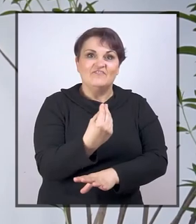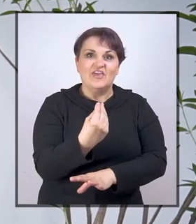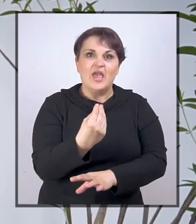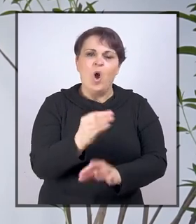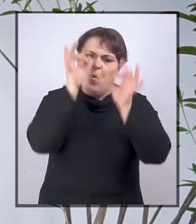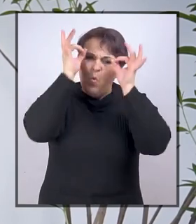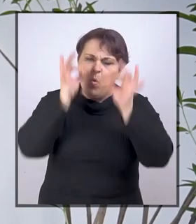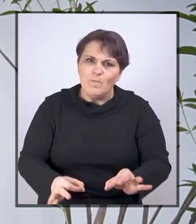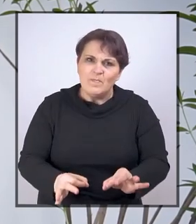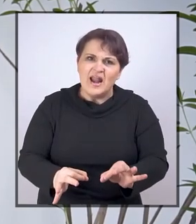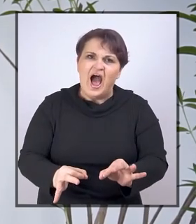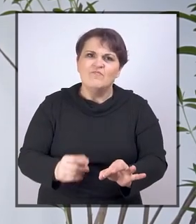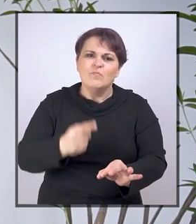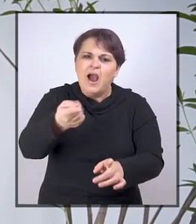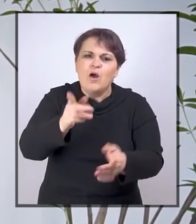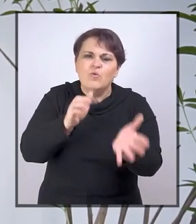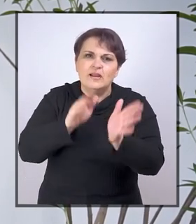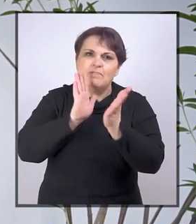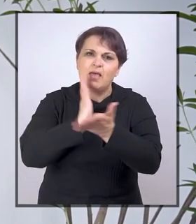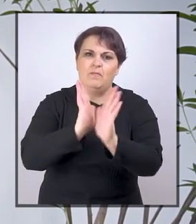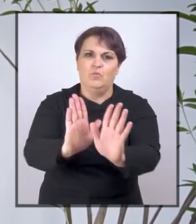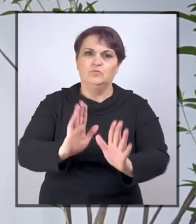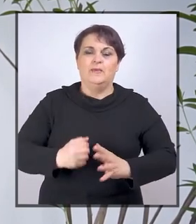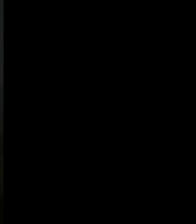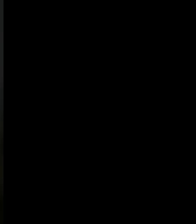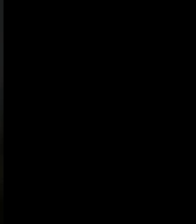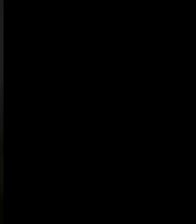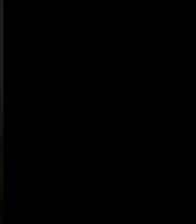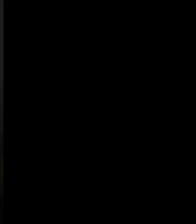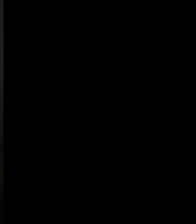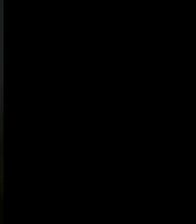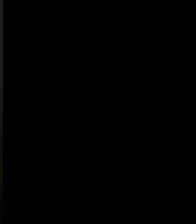za sve u pravom smislu te riječi.